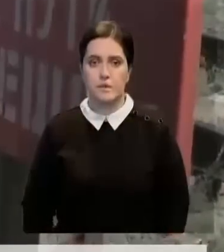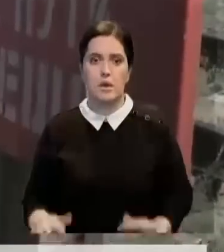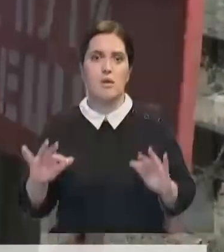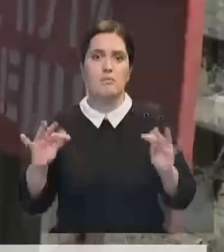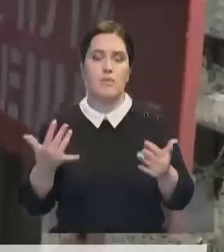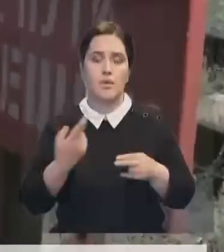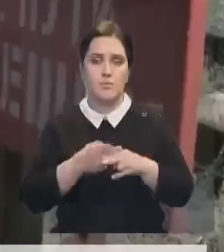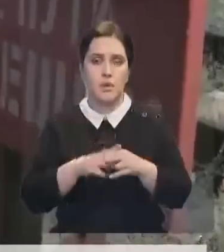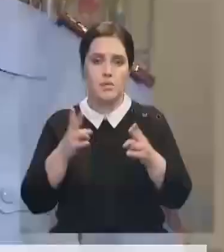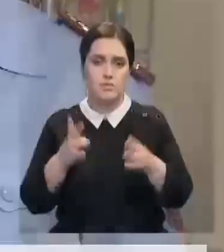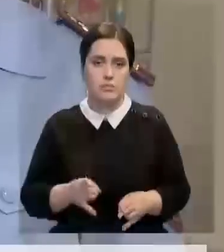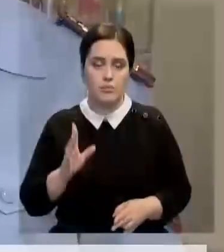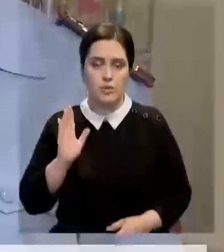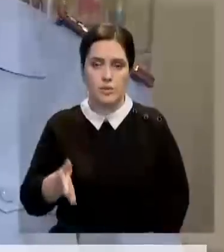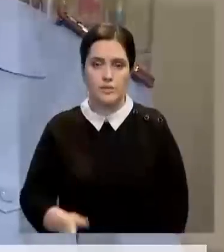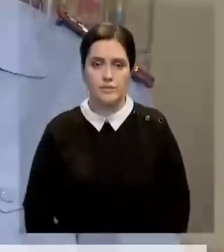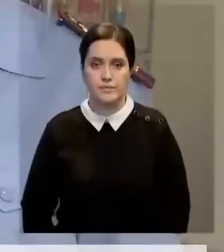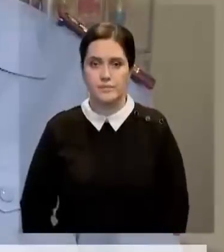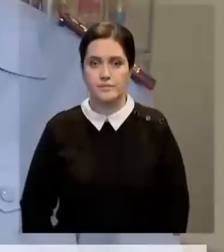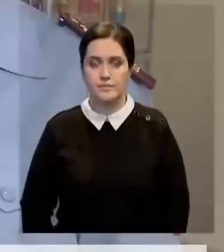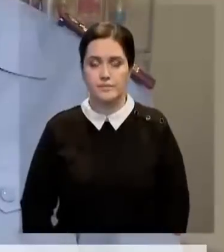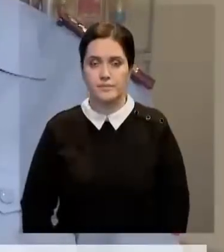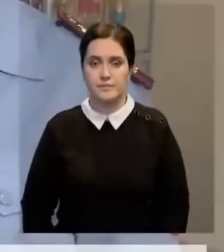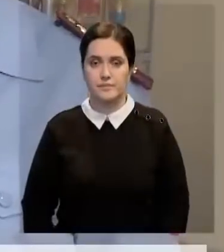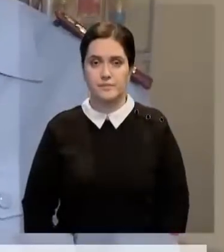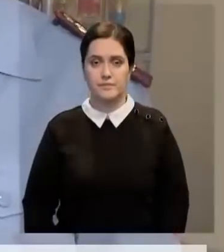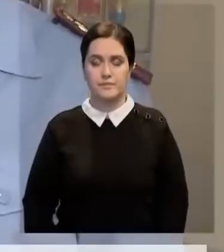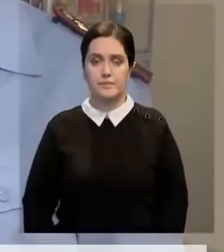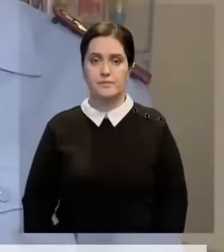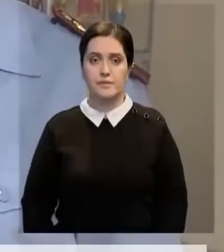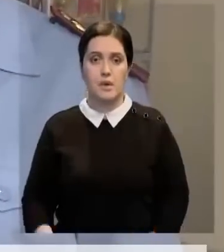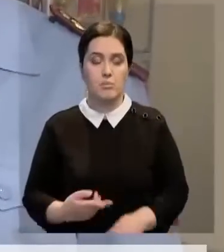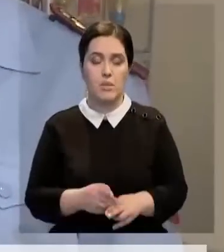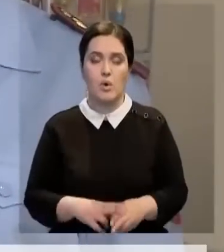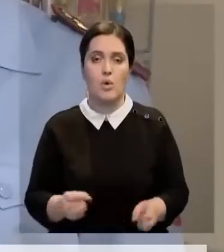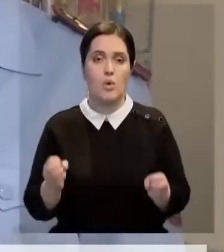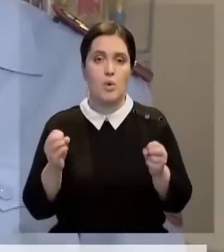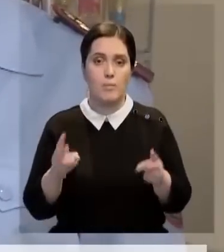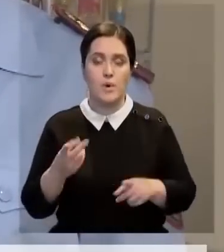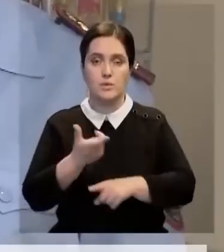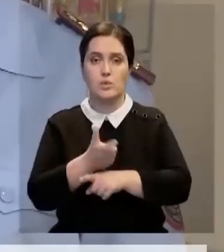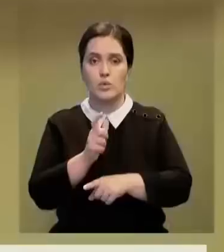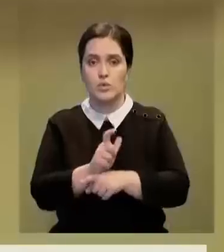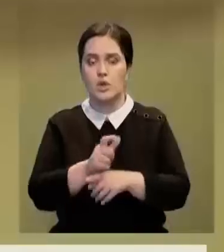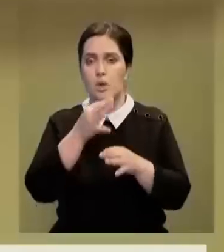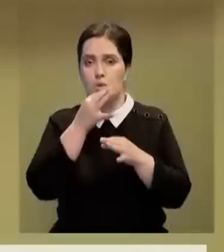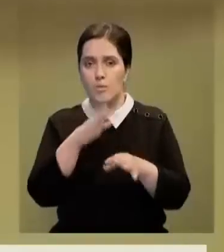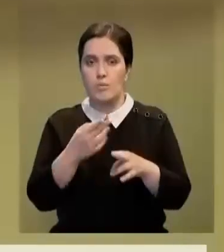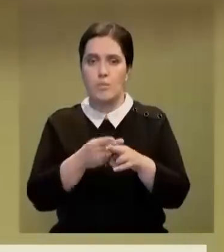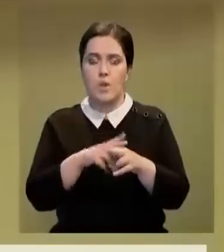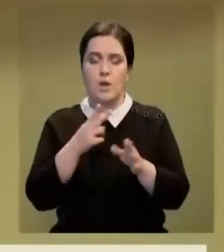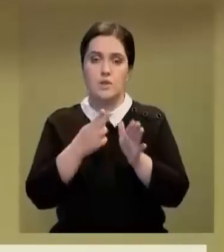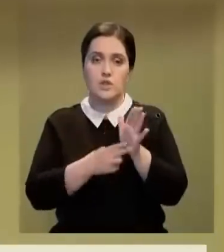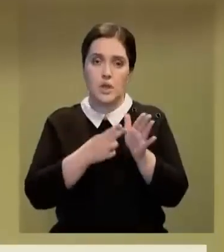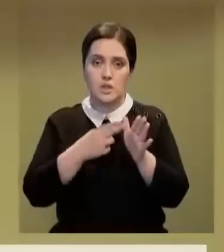дизе, если бы это не было, Железная дорога является зоной повышенной опасности. И любое нахождение даже железных